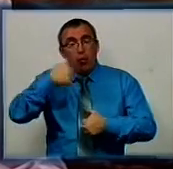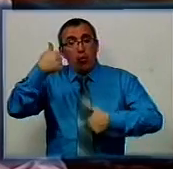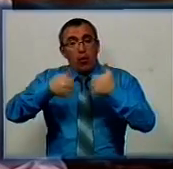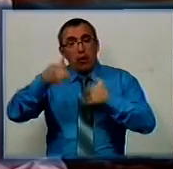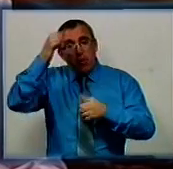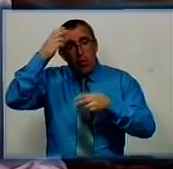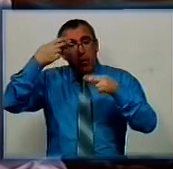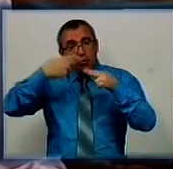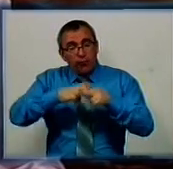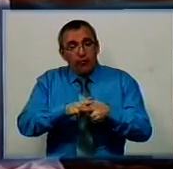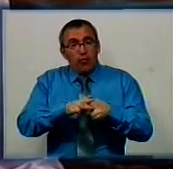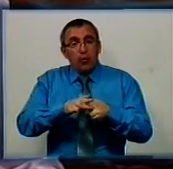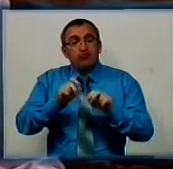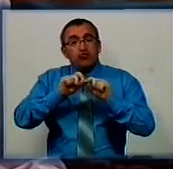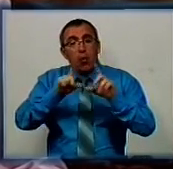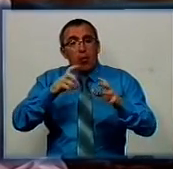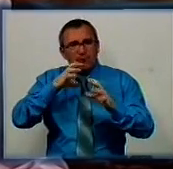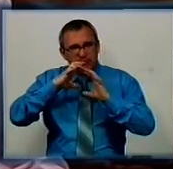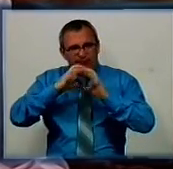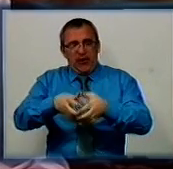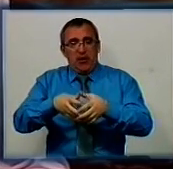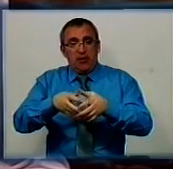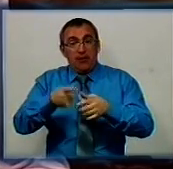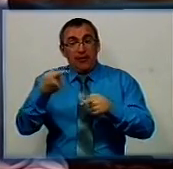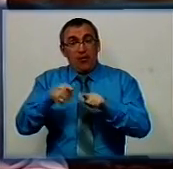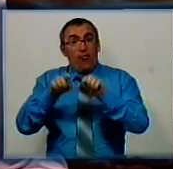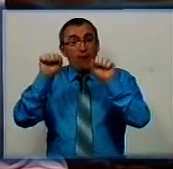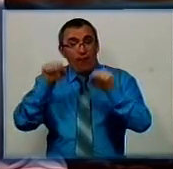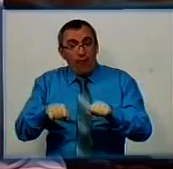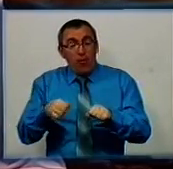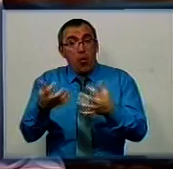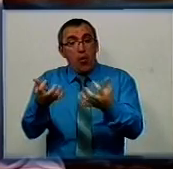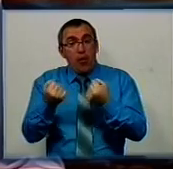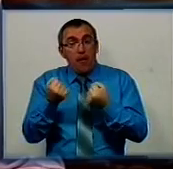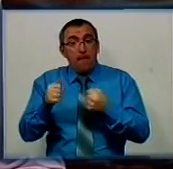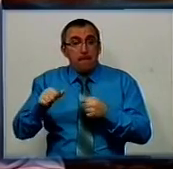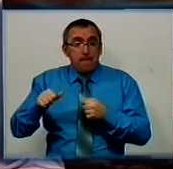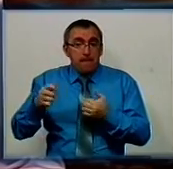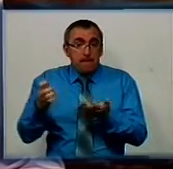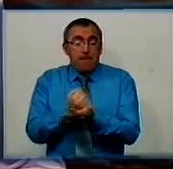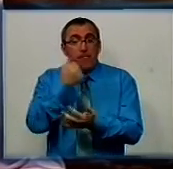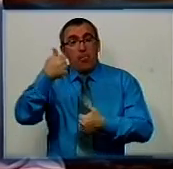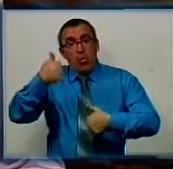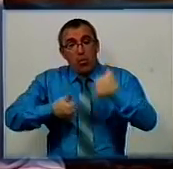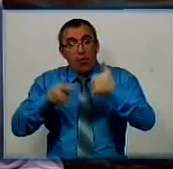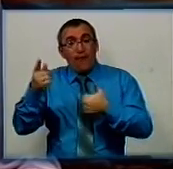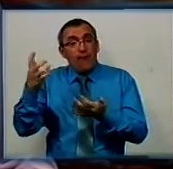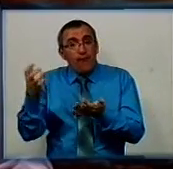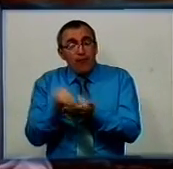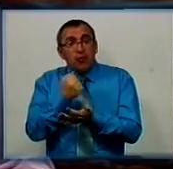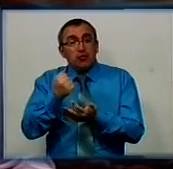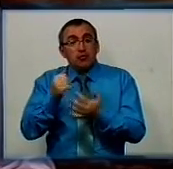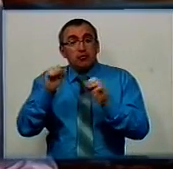науково-технічної творчості школярів з усього світу. Таку можливість хлопець отримав, ставши переможцем національної етапу конкурсу. Він винайшов